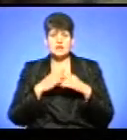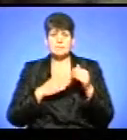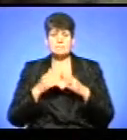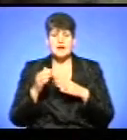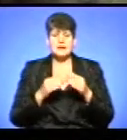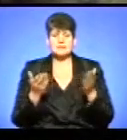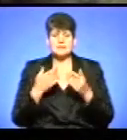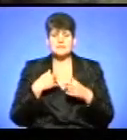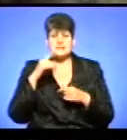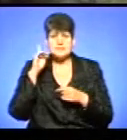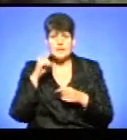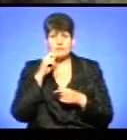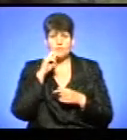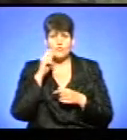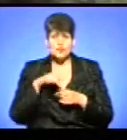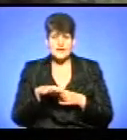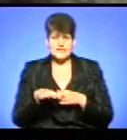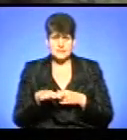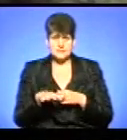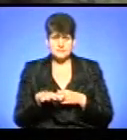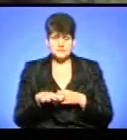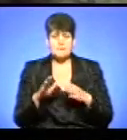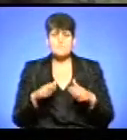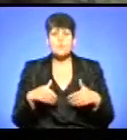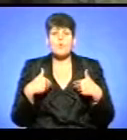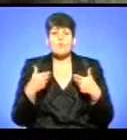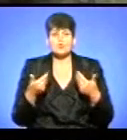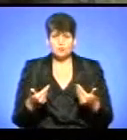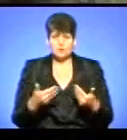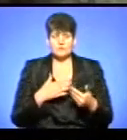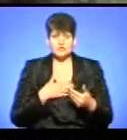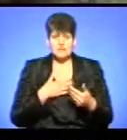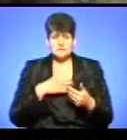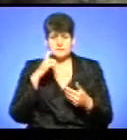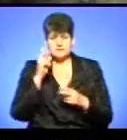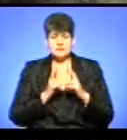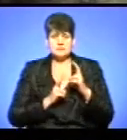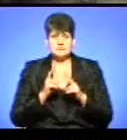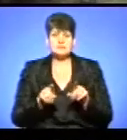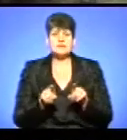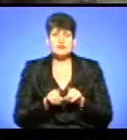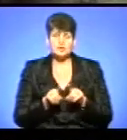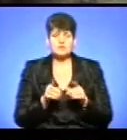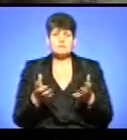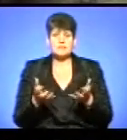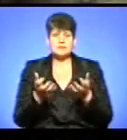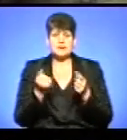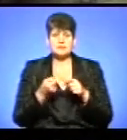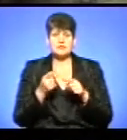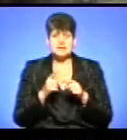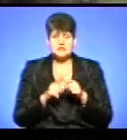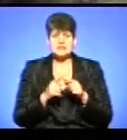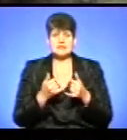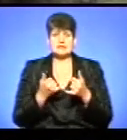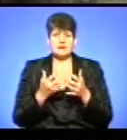які ми знаємо в Україні. І пропонуємо нашим комунальним підприємствам також підтримувати цю тенденцію до